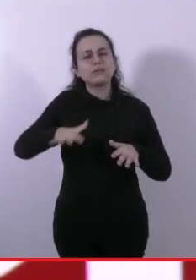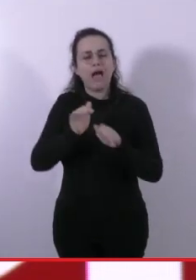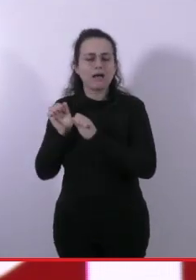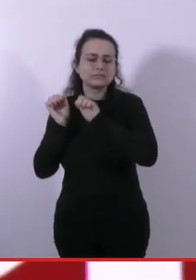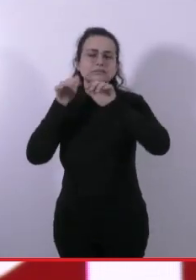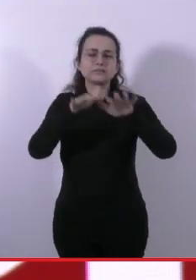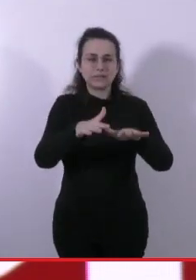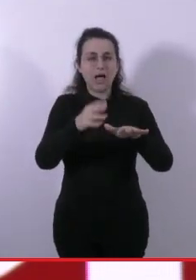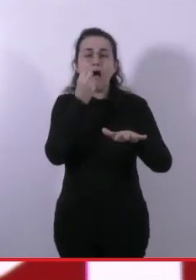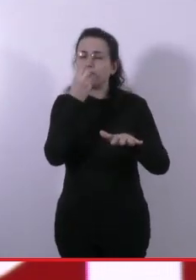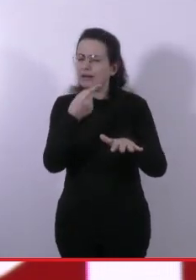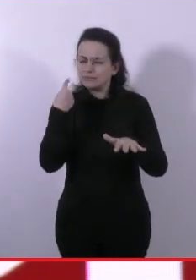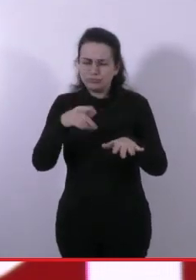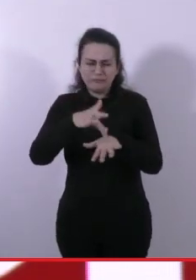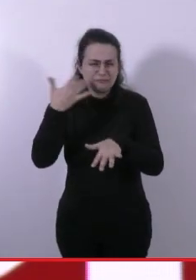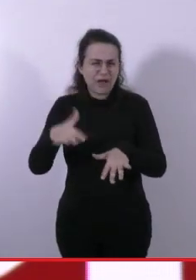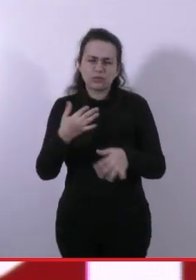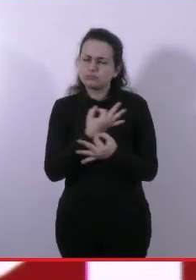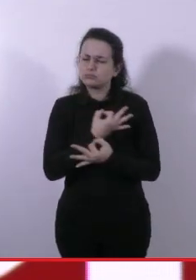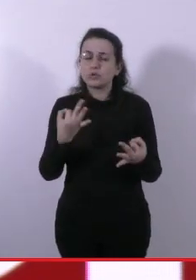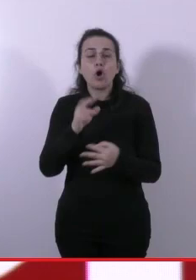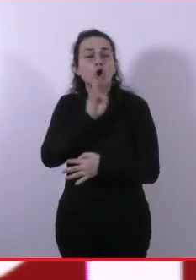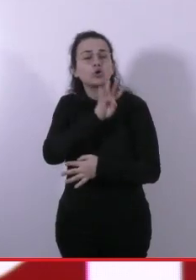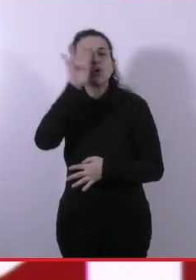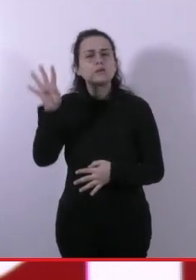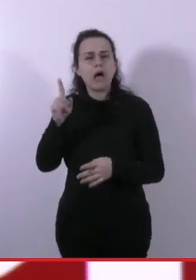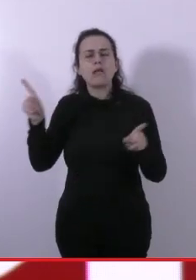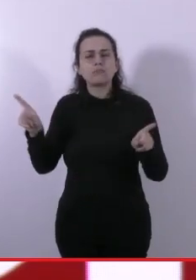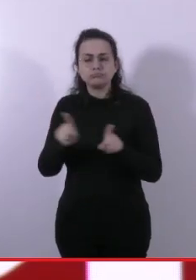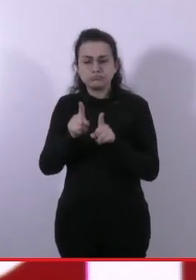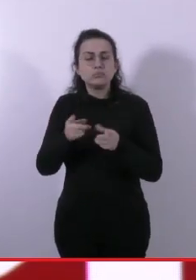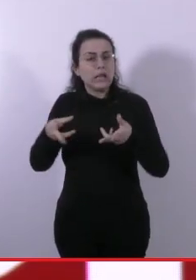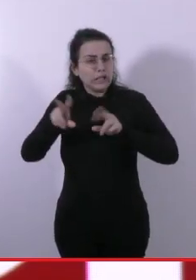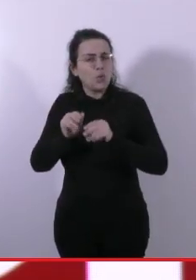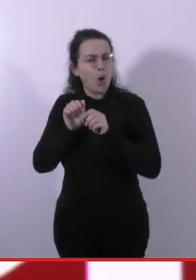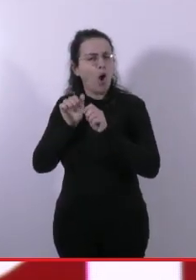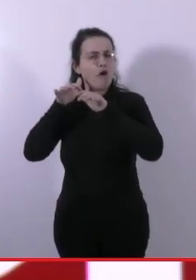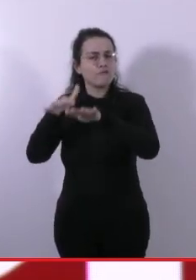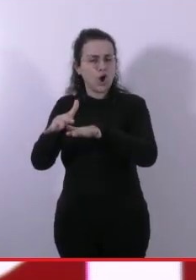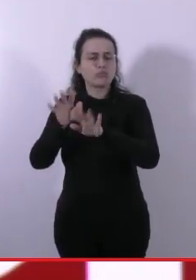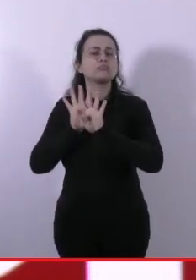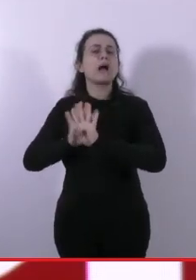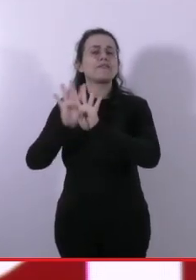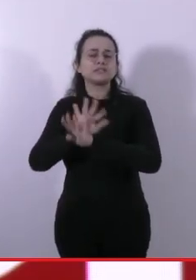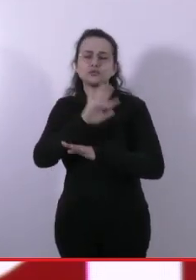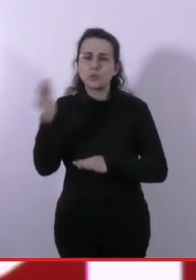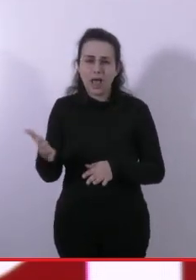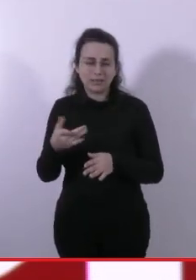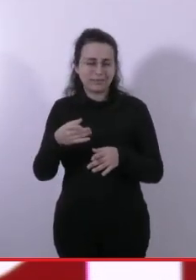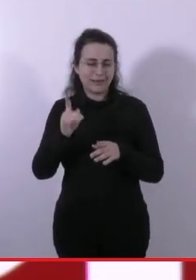a Firenze, è andata benissimo. La Toscana è pronta anche a rifarlo appena rifaremo la prossima manifestazione. Grazie.